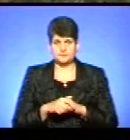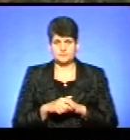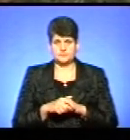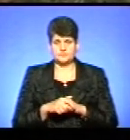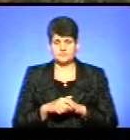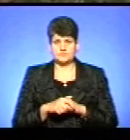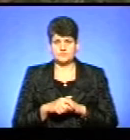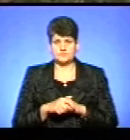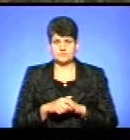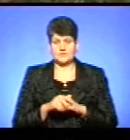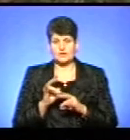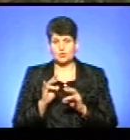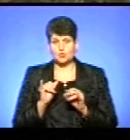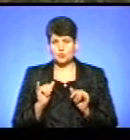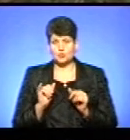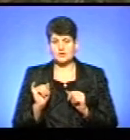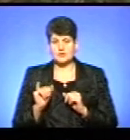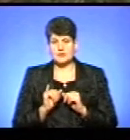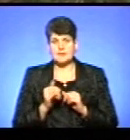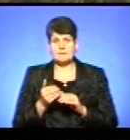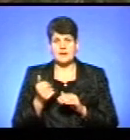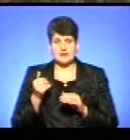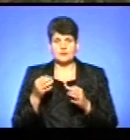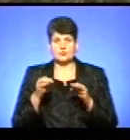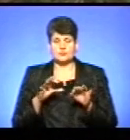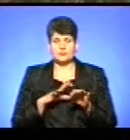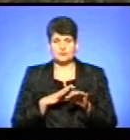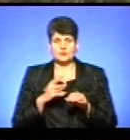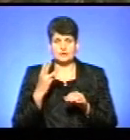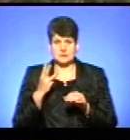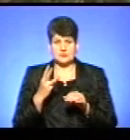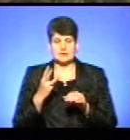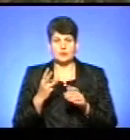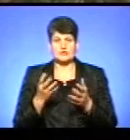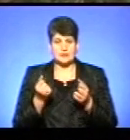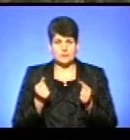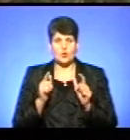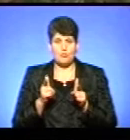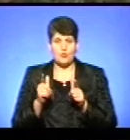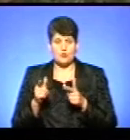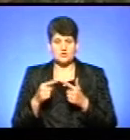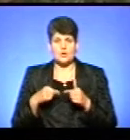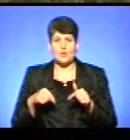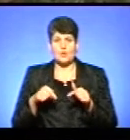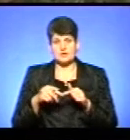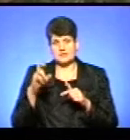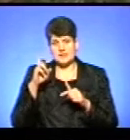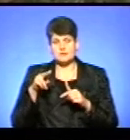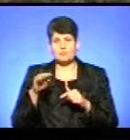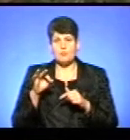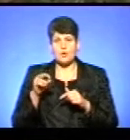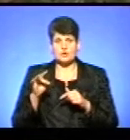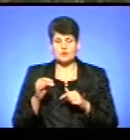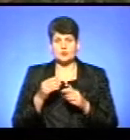Ну, і перед дозволом було отримано погодження органів Держпроводспоживслужби,